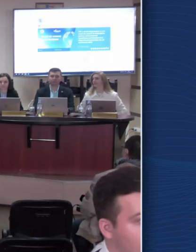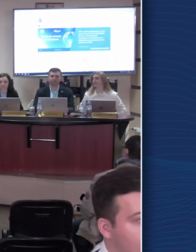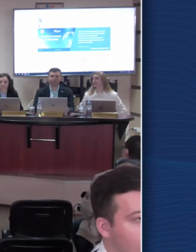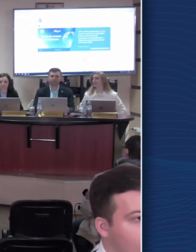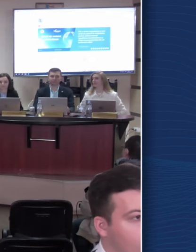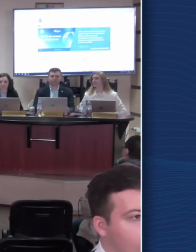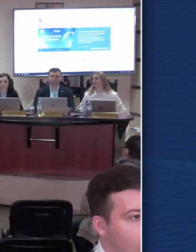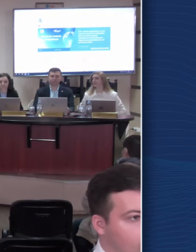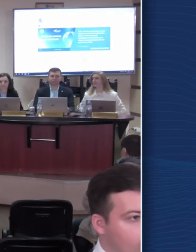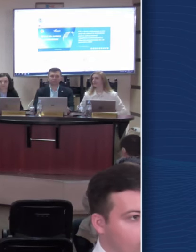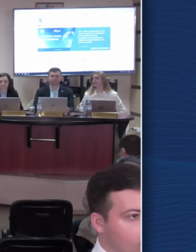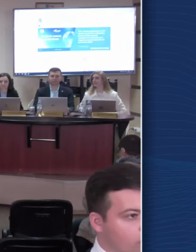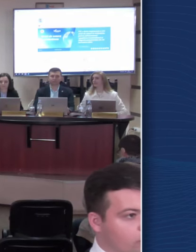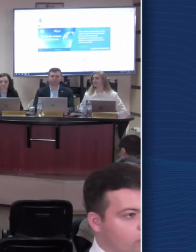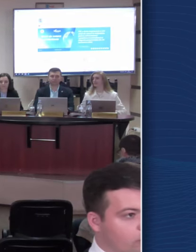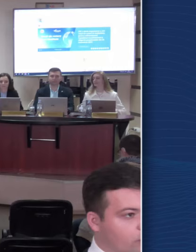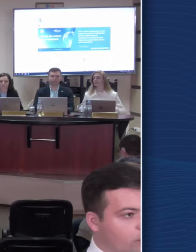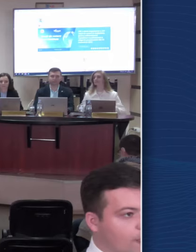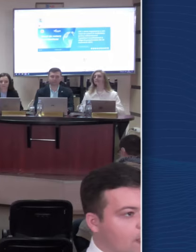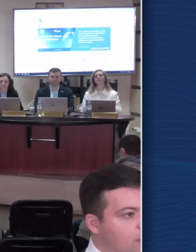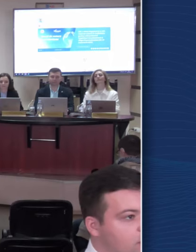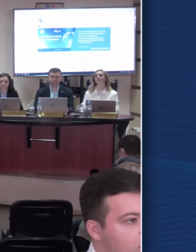Buna dimineața!